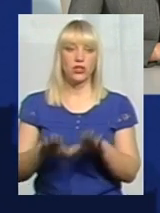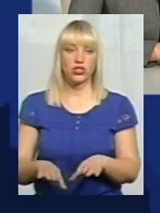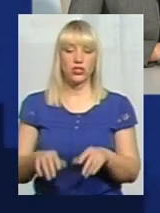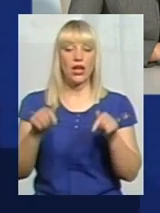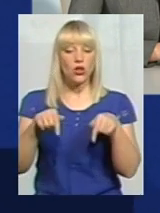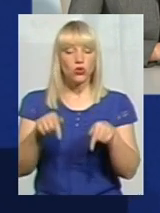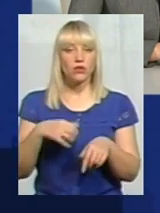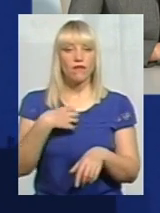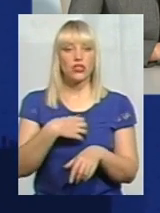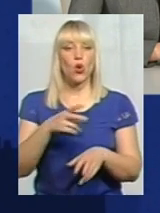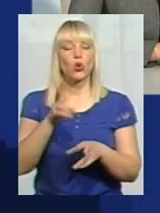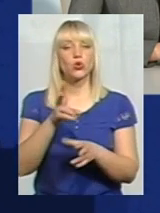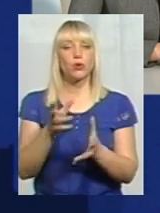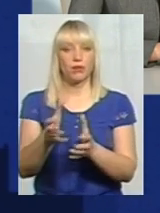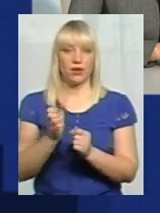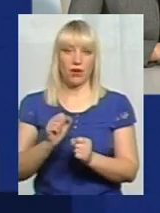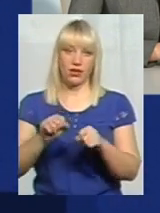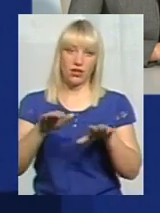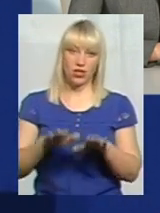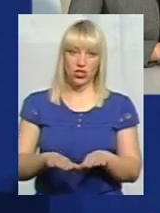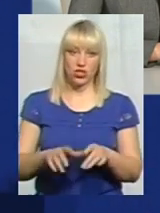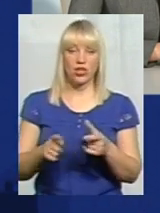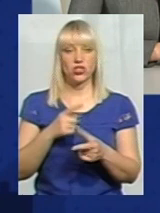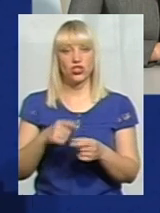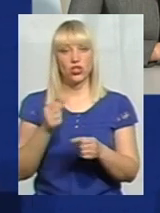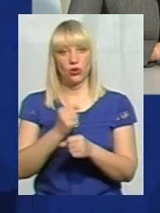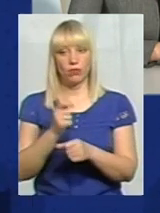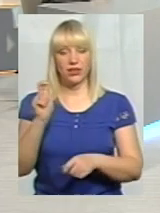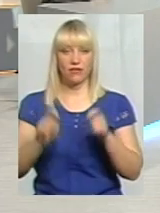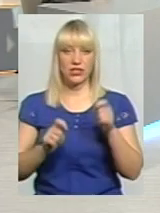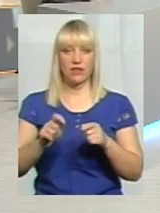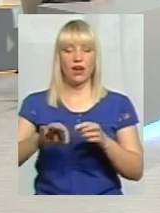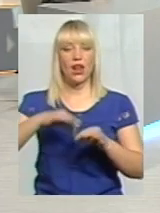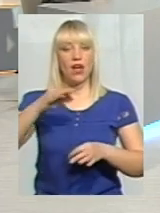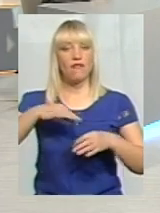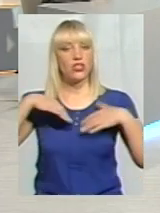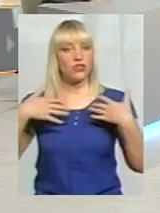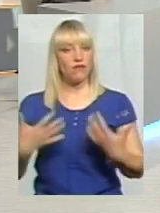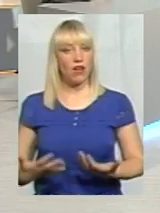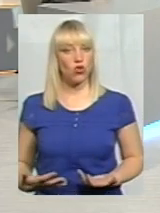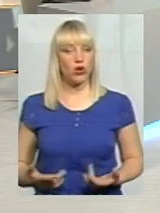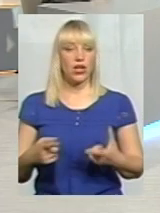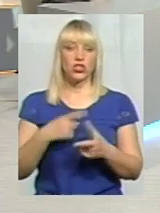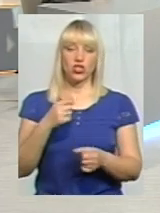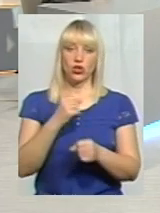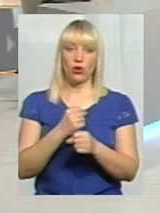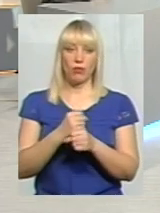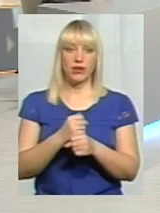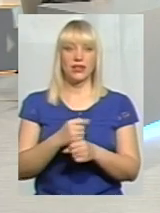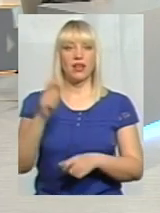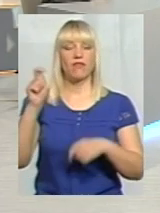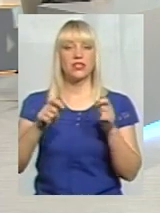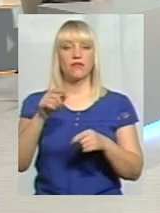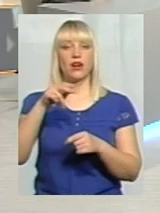важливо, хто приймає рішення, чи робити фестиваль вишиванок, чи робити, наприклад, фестиваль про права людини.